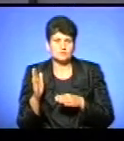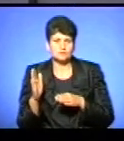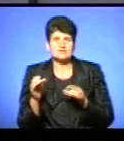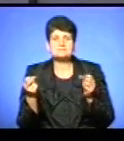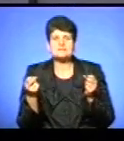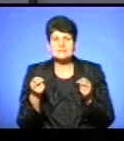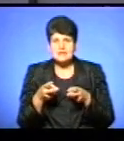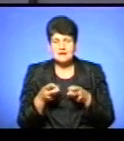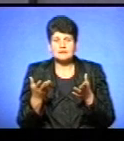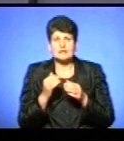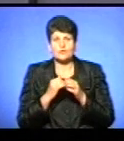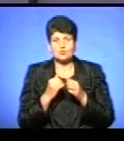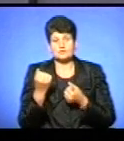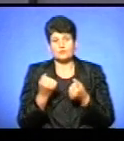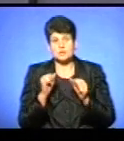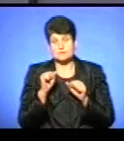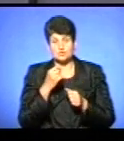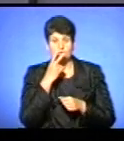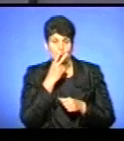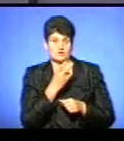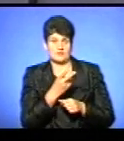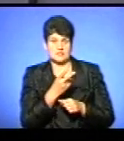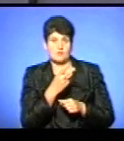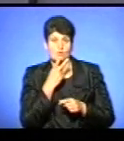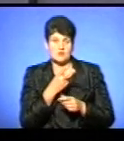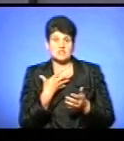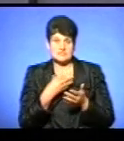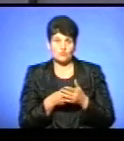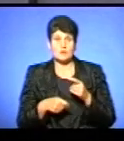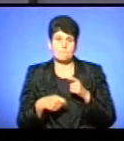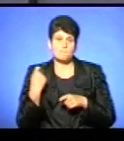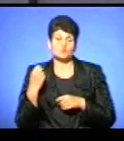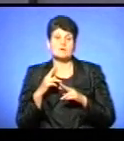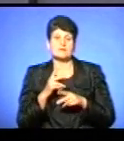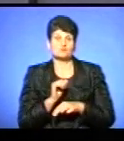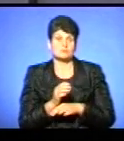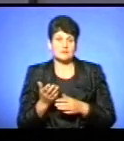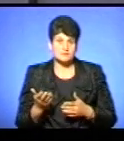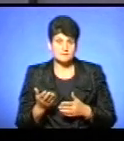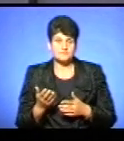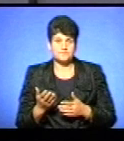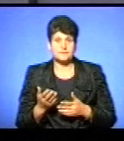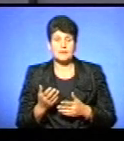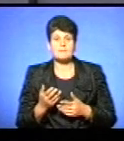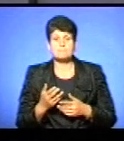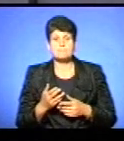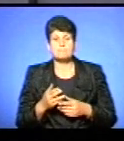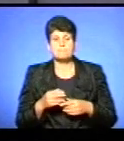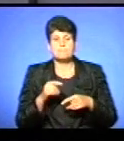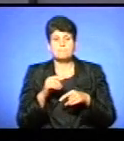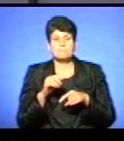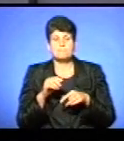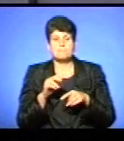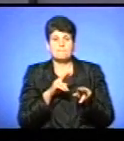спеціальна, де кожен водій зможе подивитися і побачити своє порушення, як він зупинив. Патрульному буде достатньо